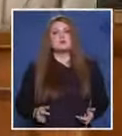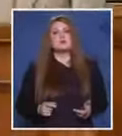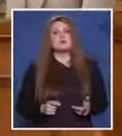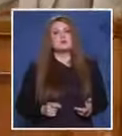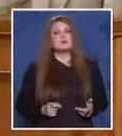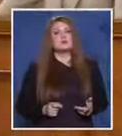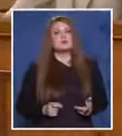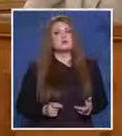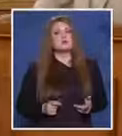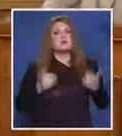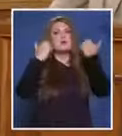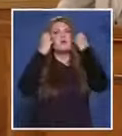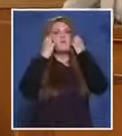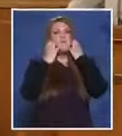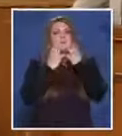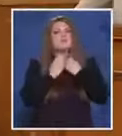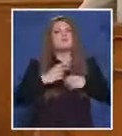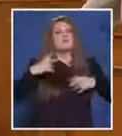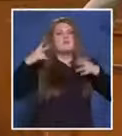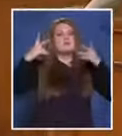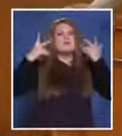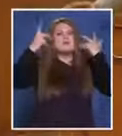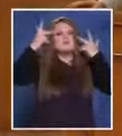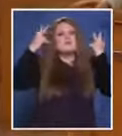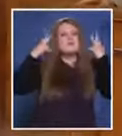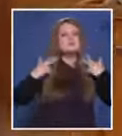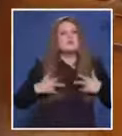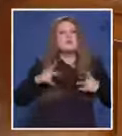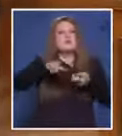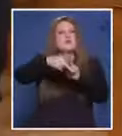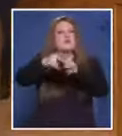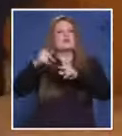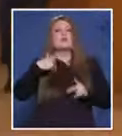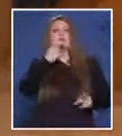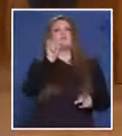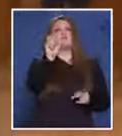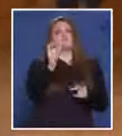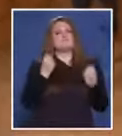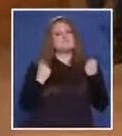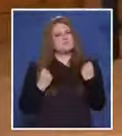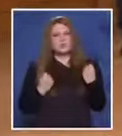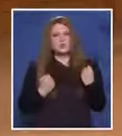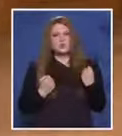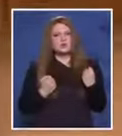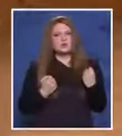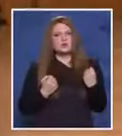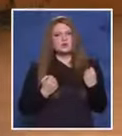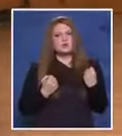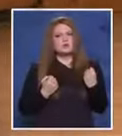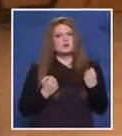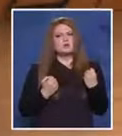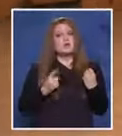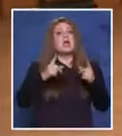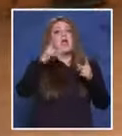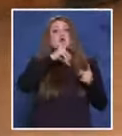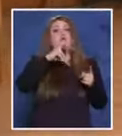запреформили бради, тук стъргани, стригани на главите. Как да ги познаях? Вие не ги познахте. Имах ли донесения вътре в полицията